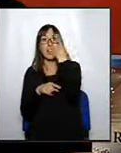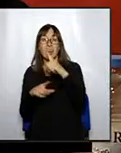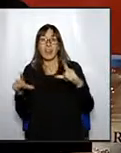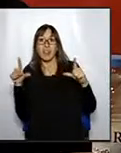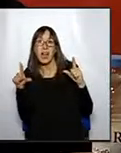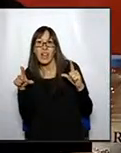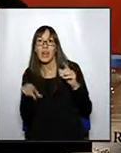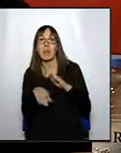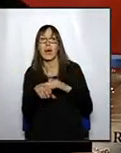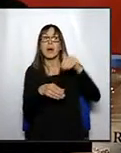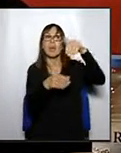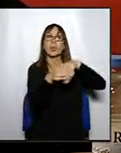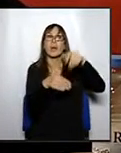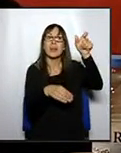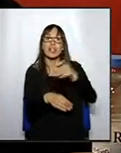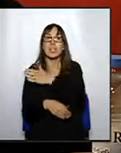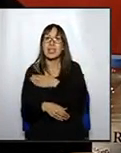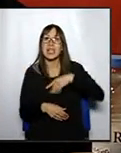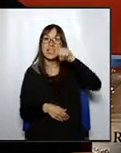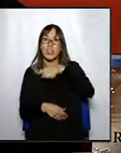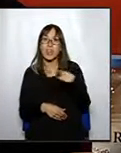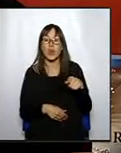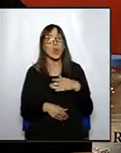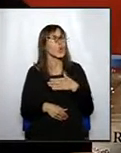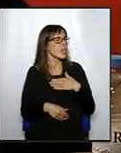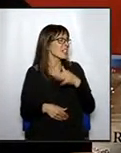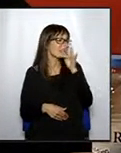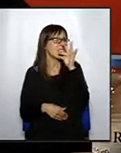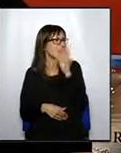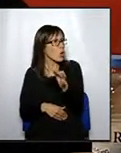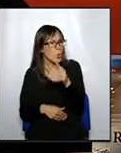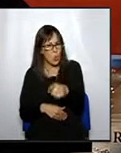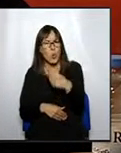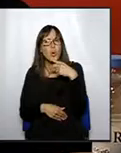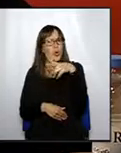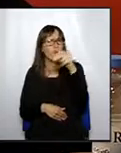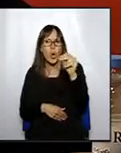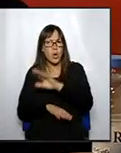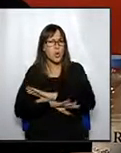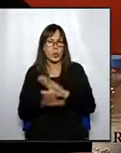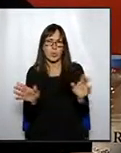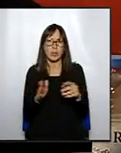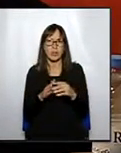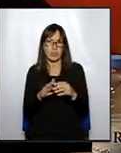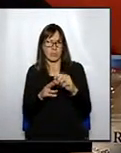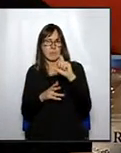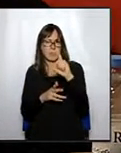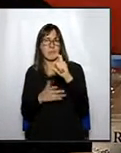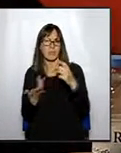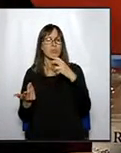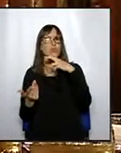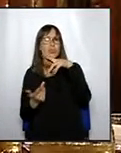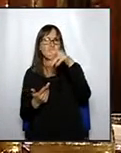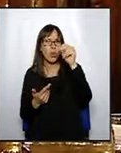de la ciutat, la gent de Vic, si el volen aquí en aquest Consell o no, li garantiço jo que sortiria un no en maiúscules com una casa de